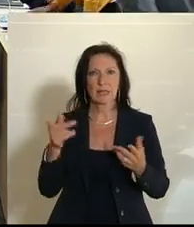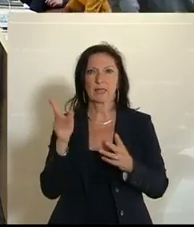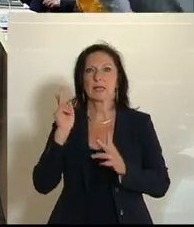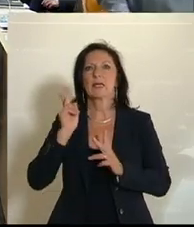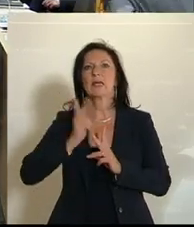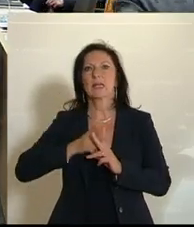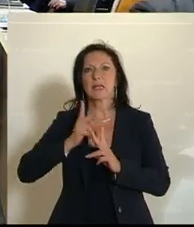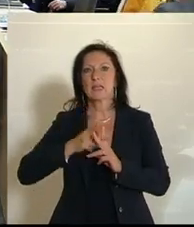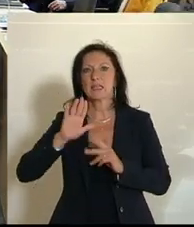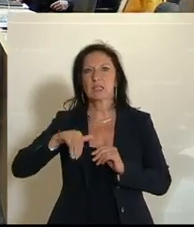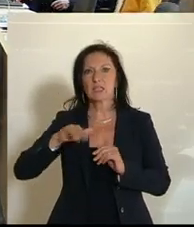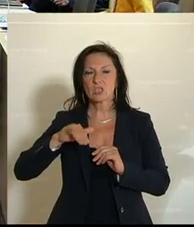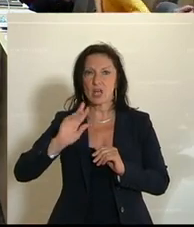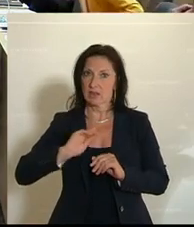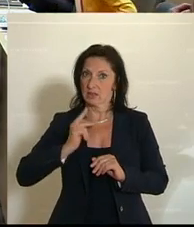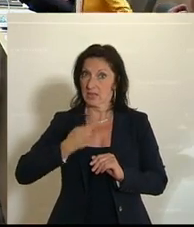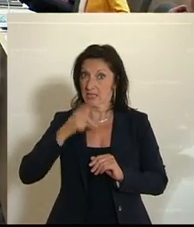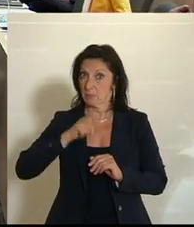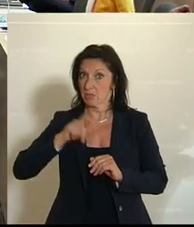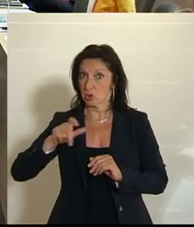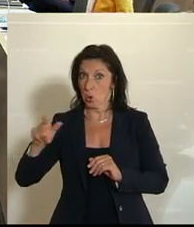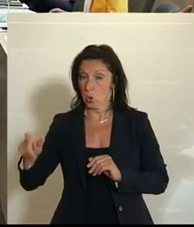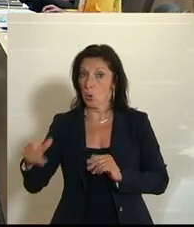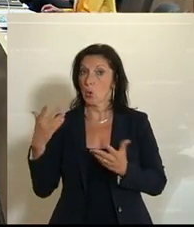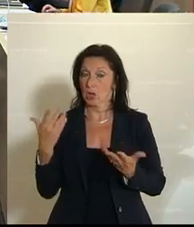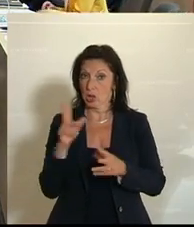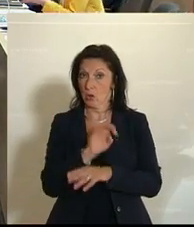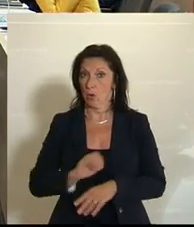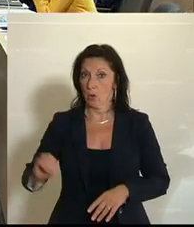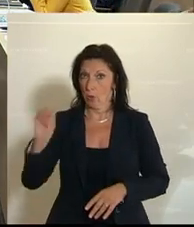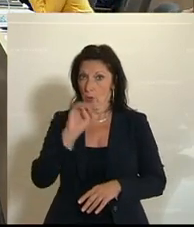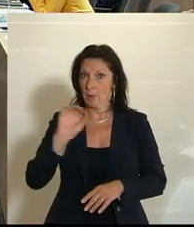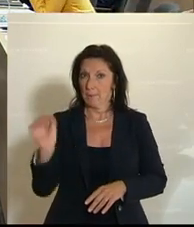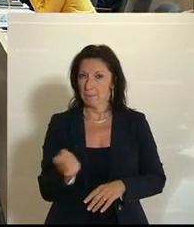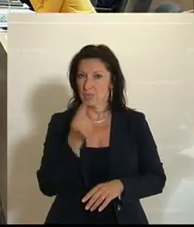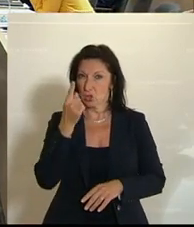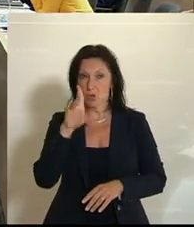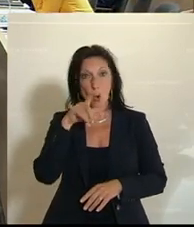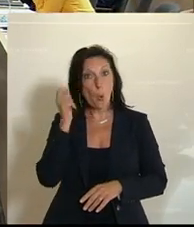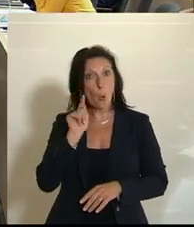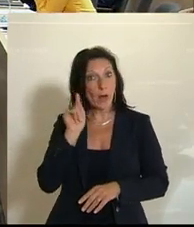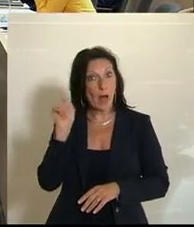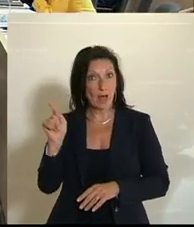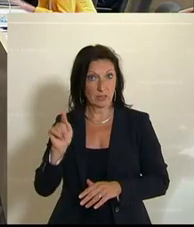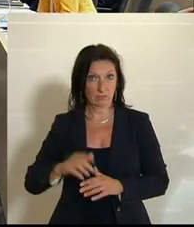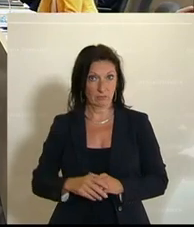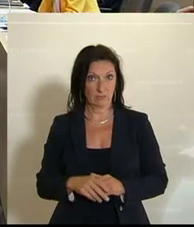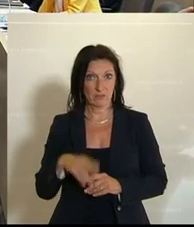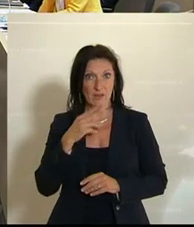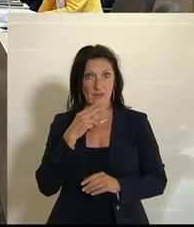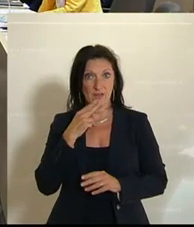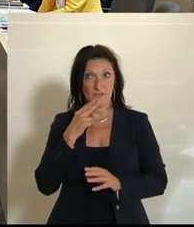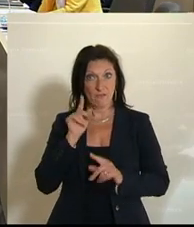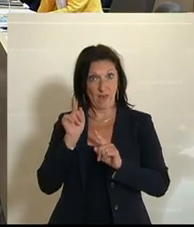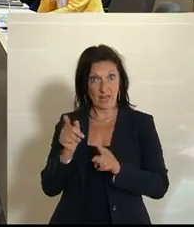intergeschlechtlichen und Transpersonen in Europa und insbesondere in Ungarn. Wer spricht